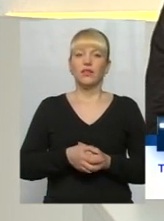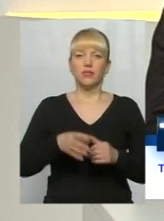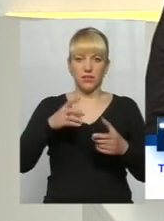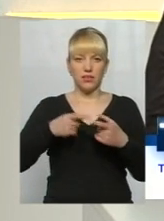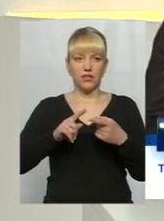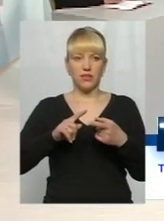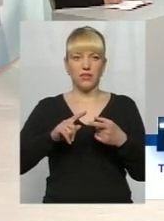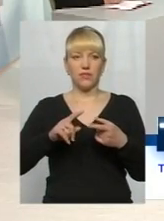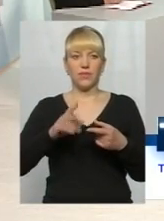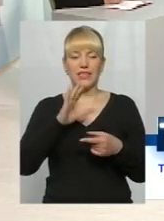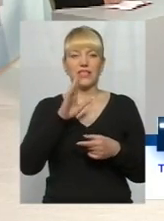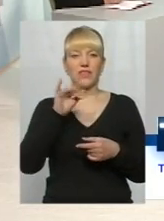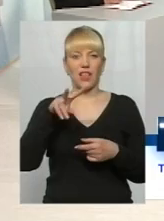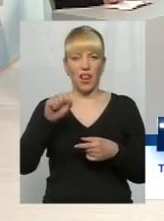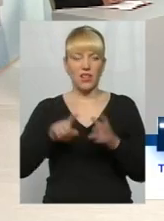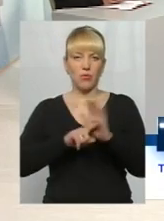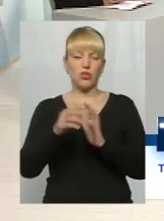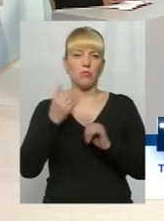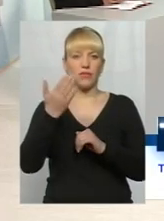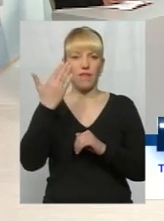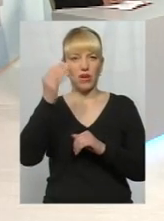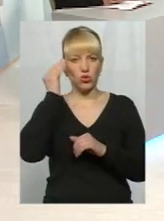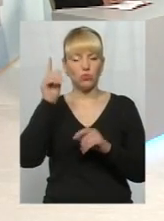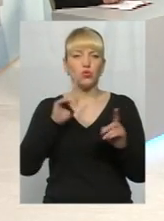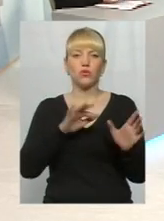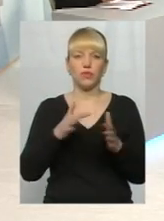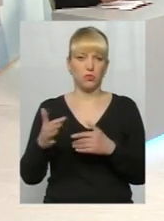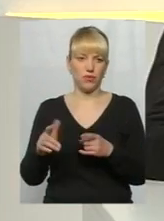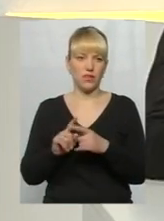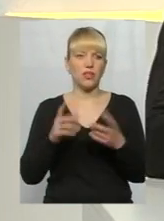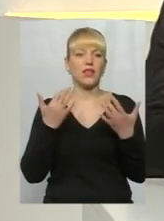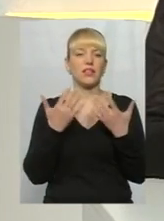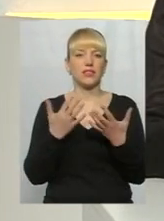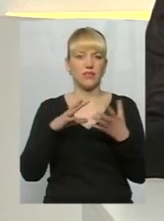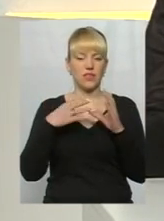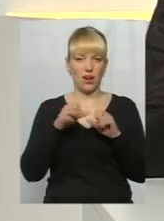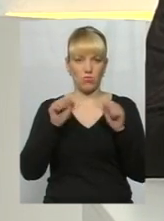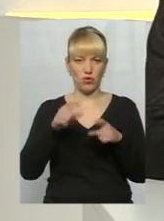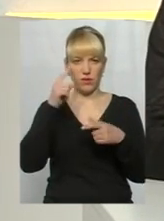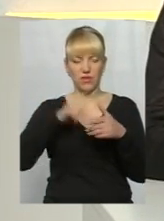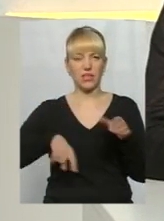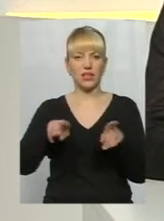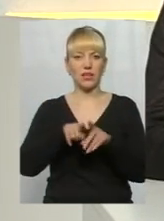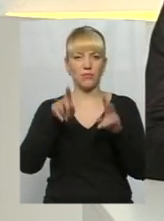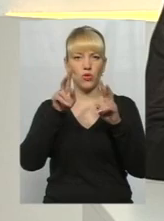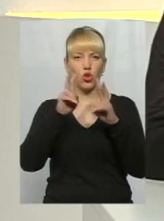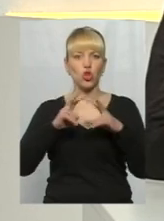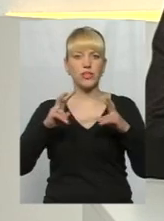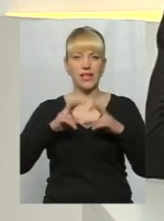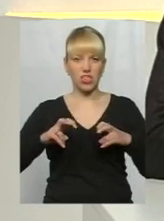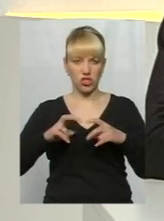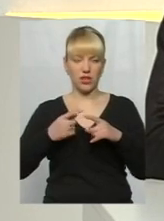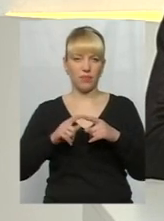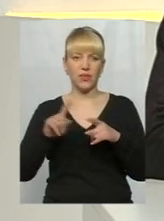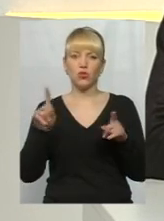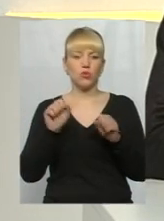мабуть, Світлана, починаємо з вас. Ваша думка, що відбувається і наскільки, взагалі, наскільки можна вірити таким дослідженням і про що вони